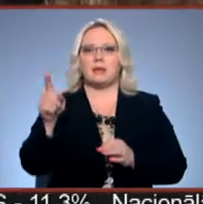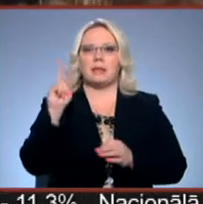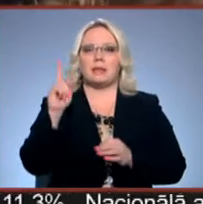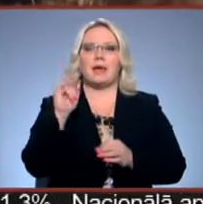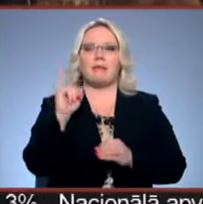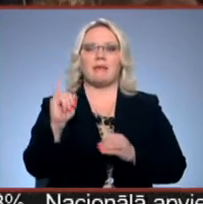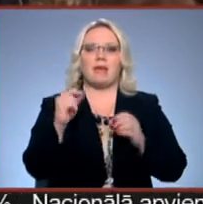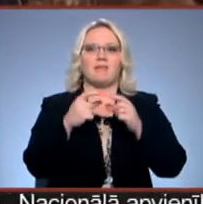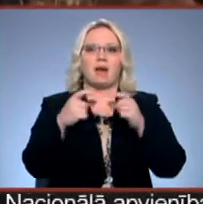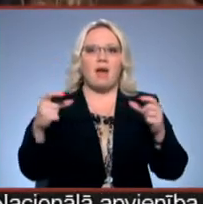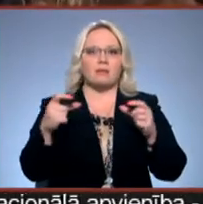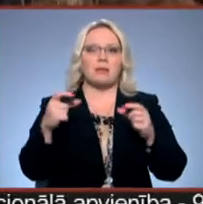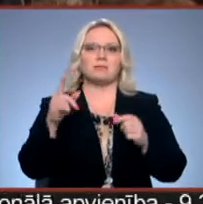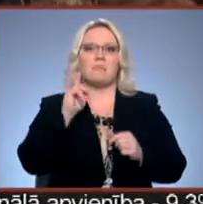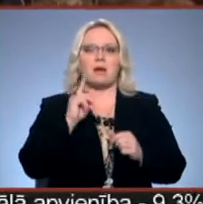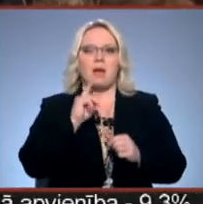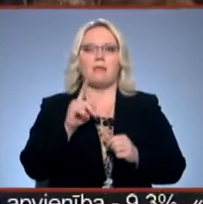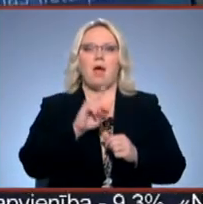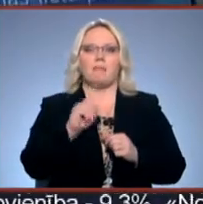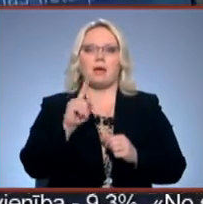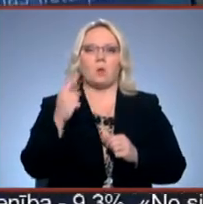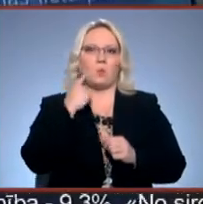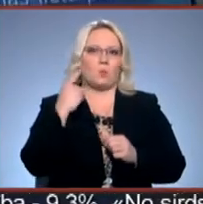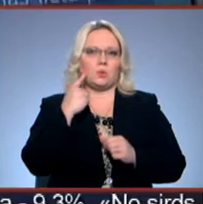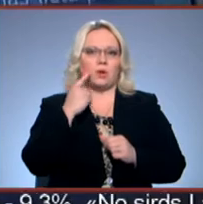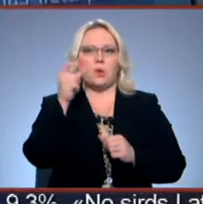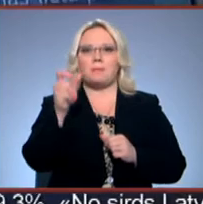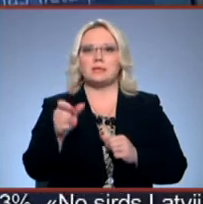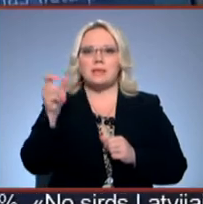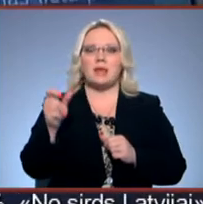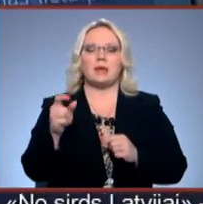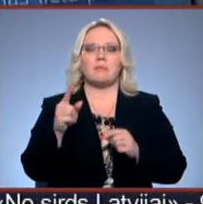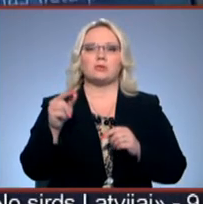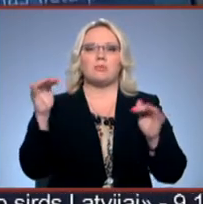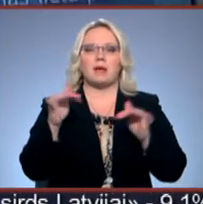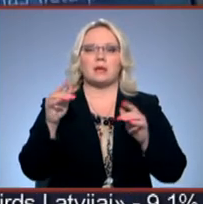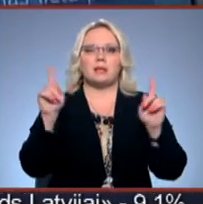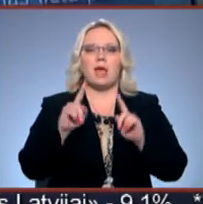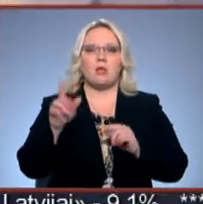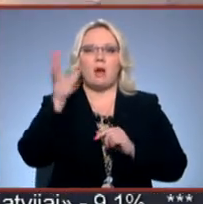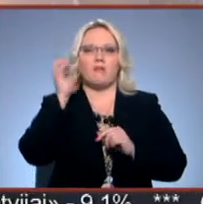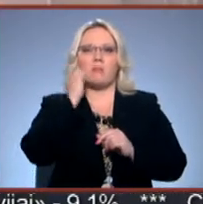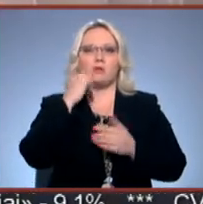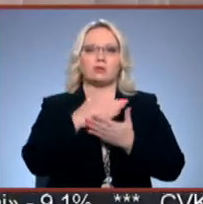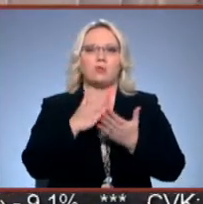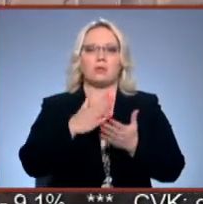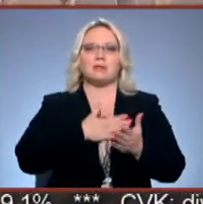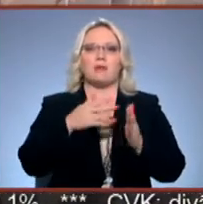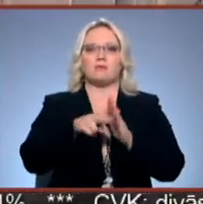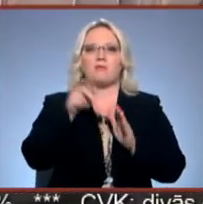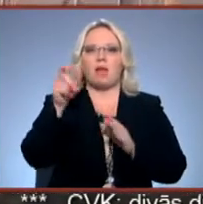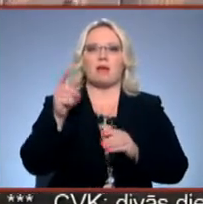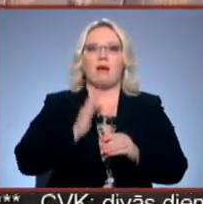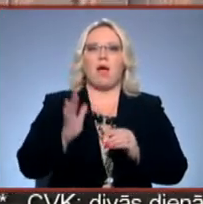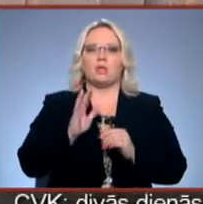identifikācijas kārtas, gan pa gadām ir visai kūtri, jo pilsonības un migrācijas lietu pārvaldas Bauskas nodļās savus vēlētāju skaida